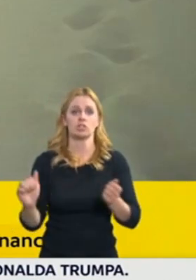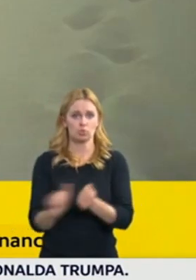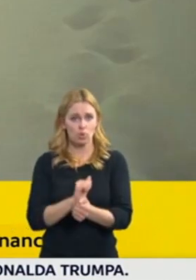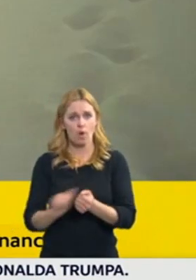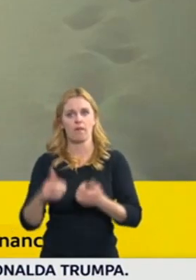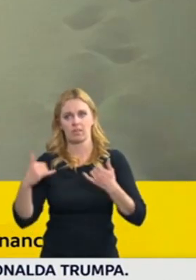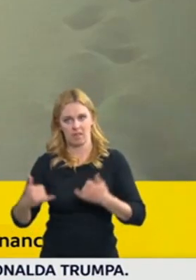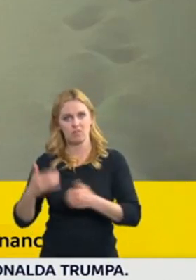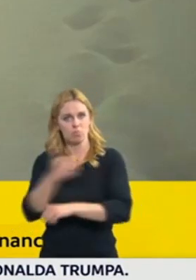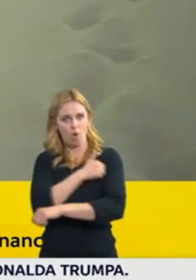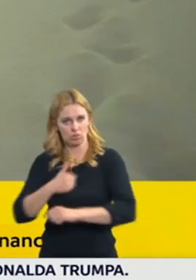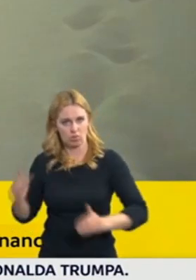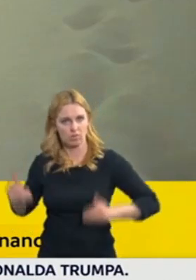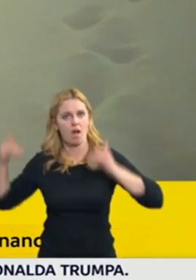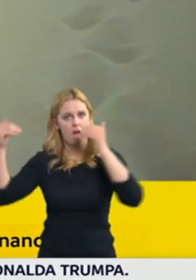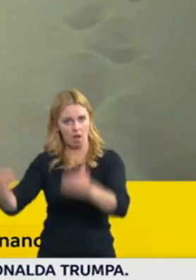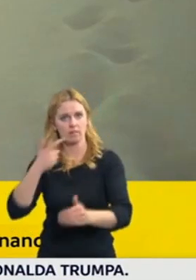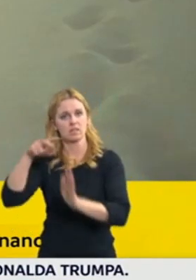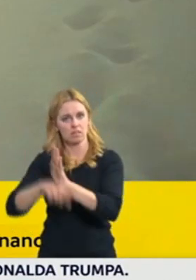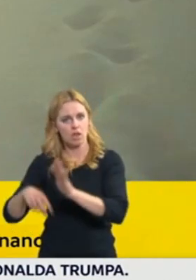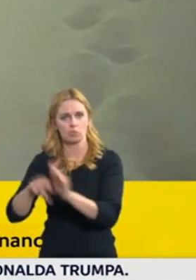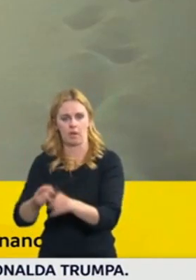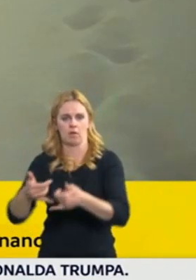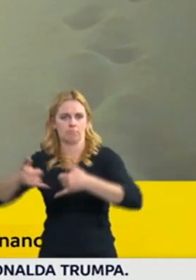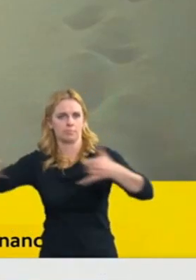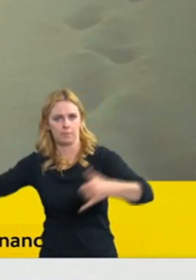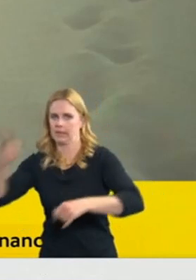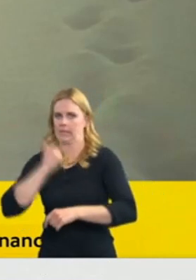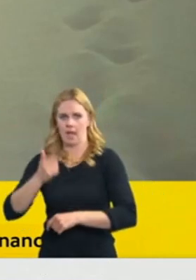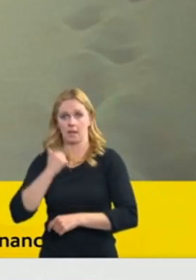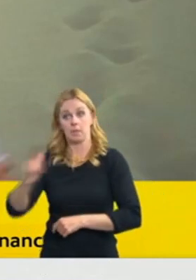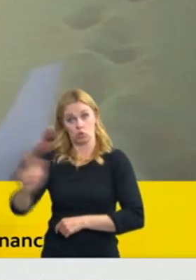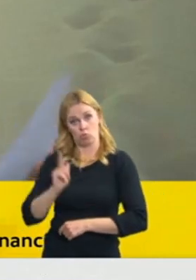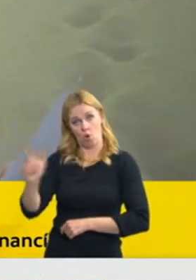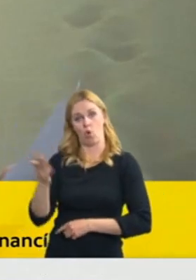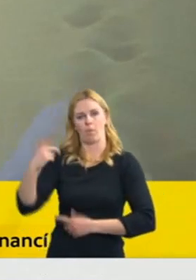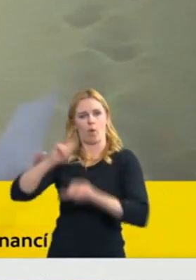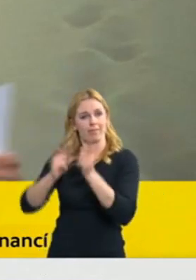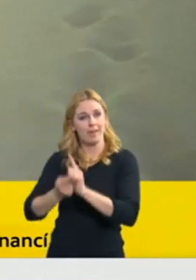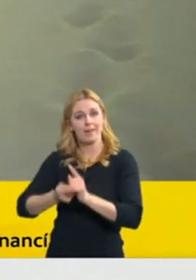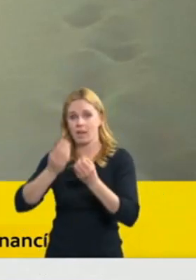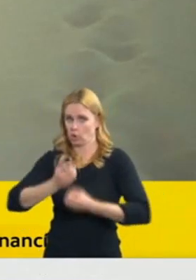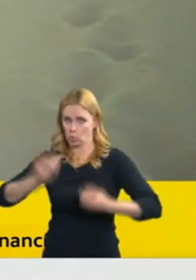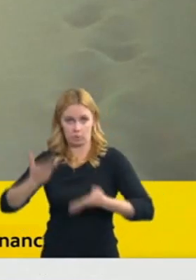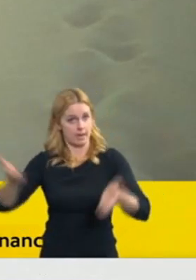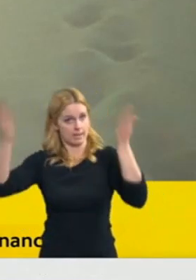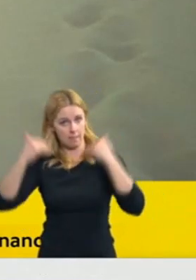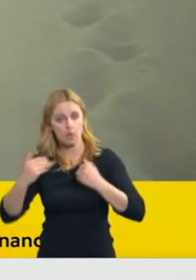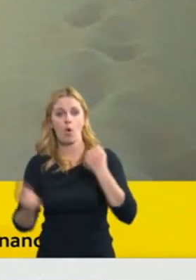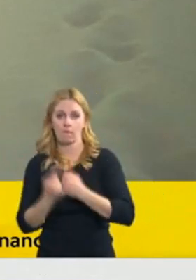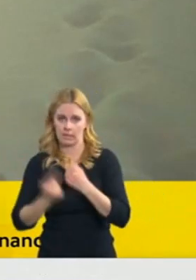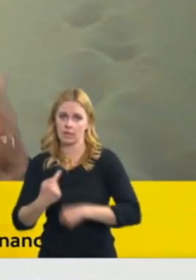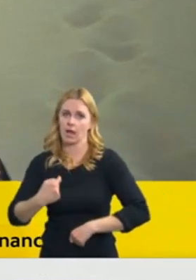dolu Turov a vlastně žádná jednání nevedla k úspěchu, takže byla podána. Dnes vláda schválila